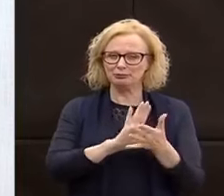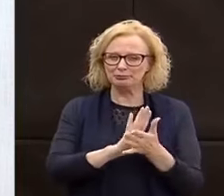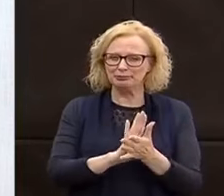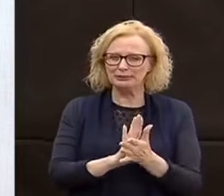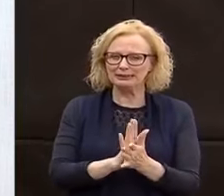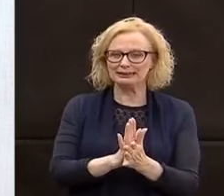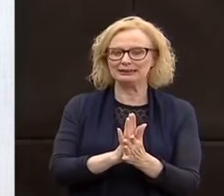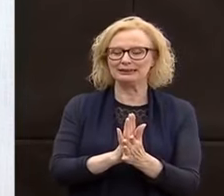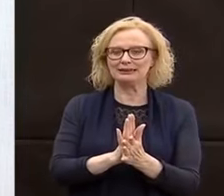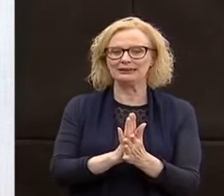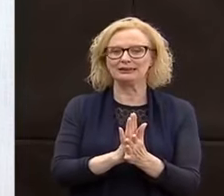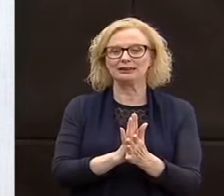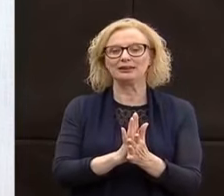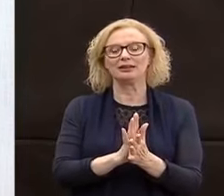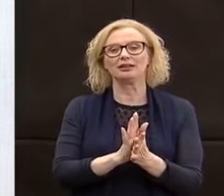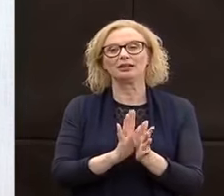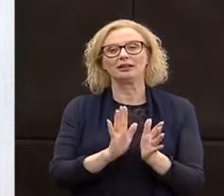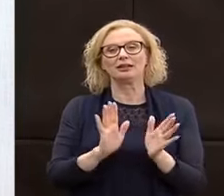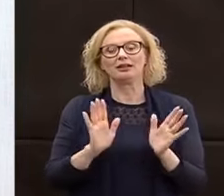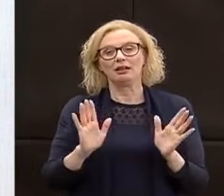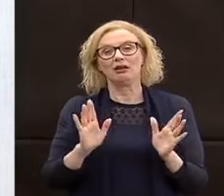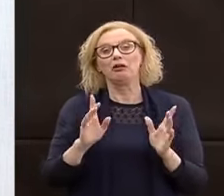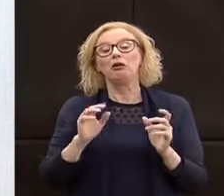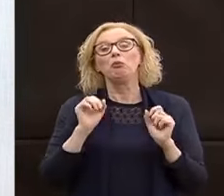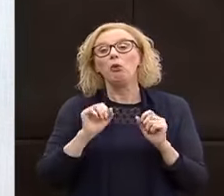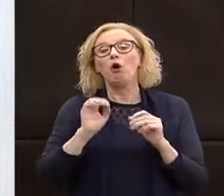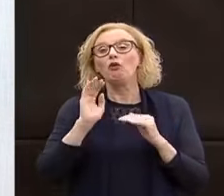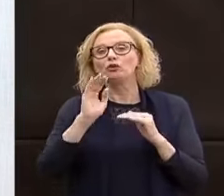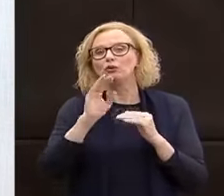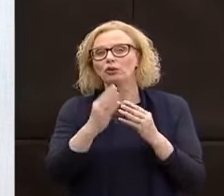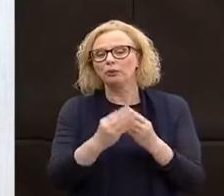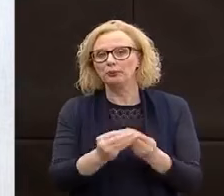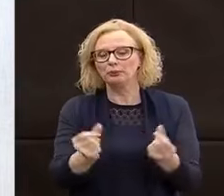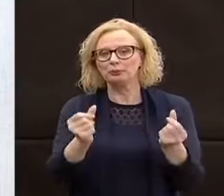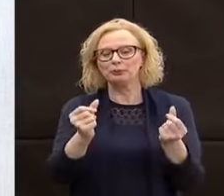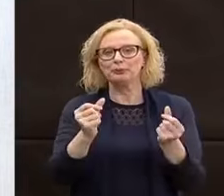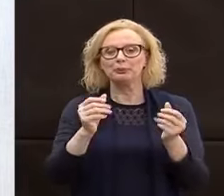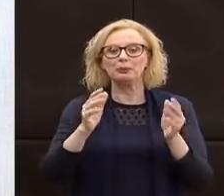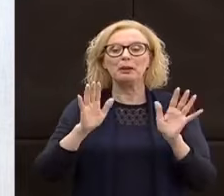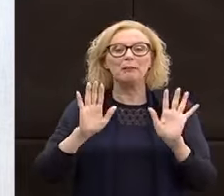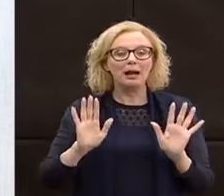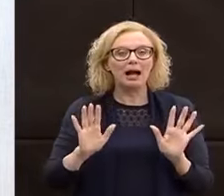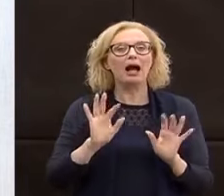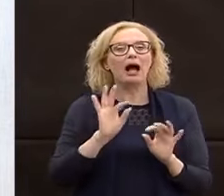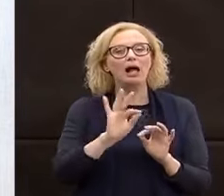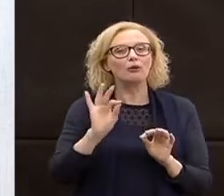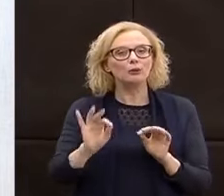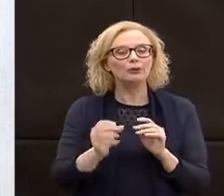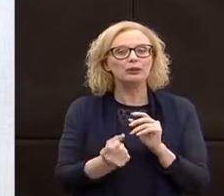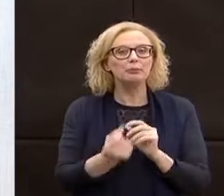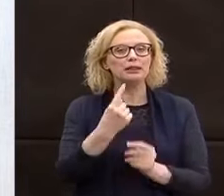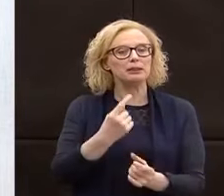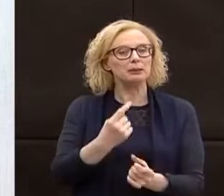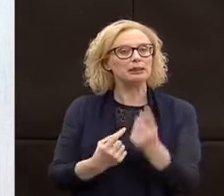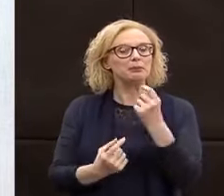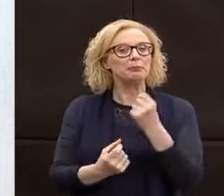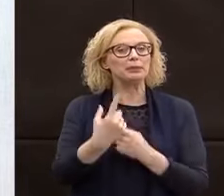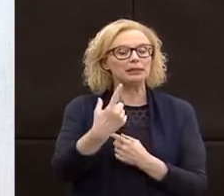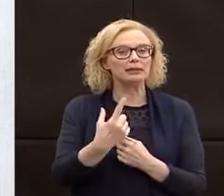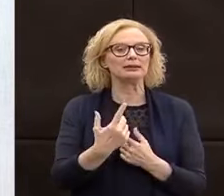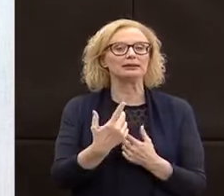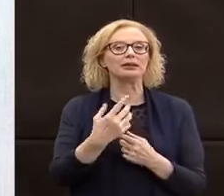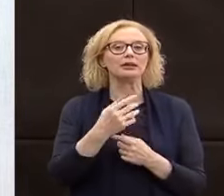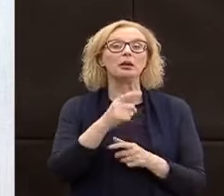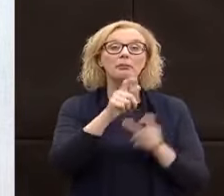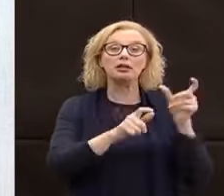sopravvento ovviamente sul virus e che questo scompaia. Però ci sono state delle riattivazioni e alcuni